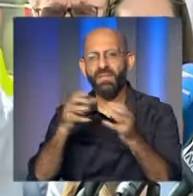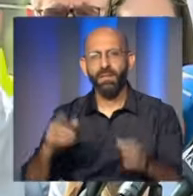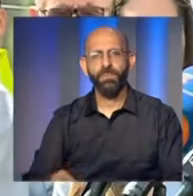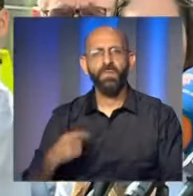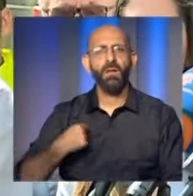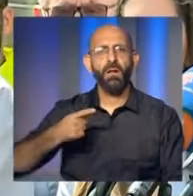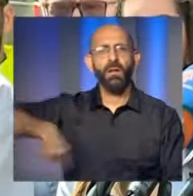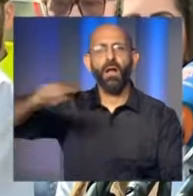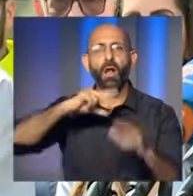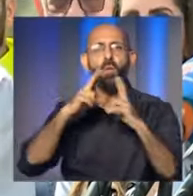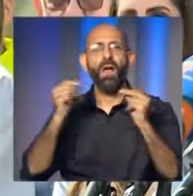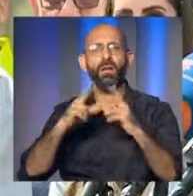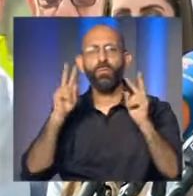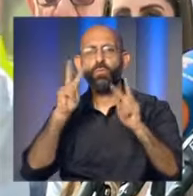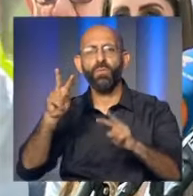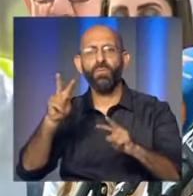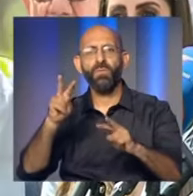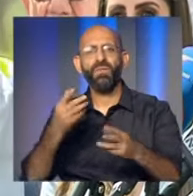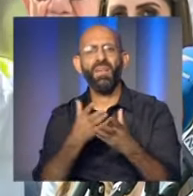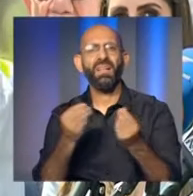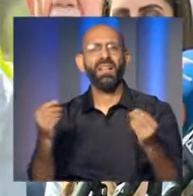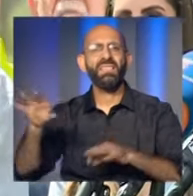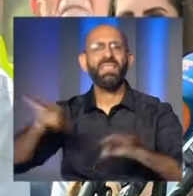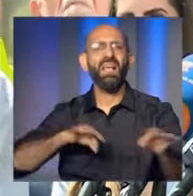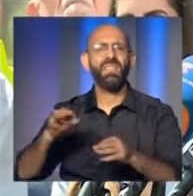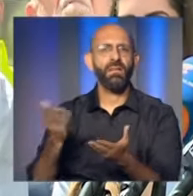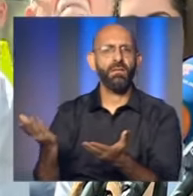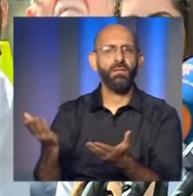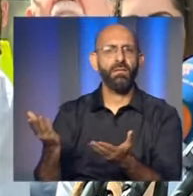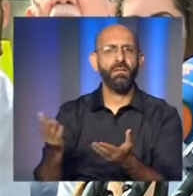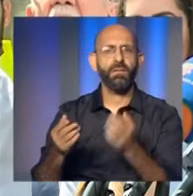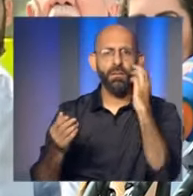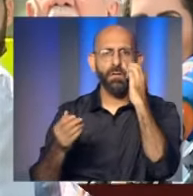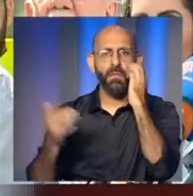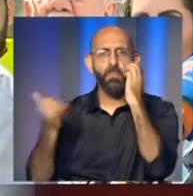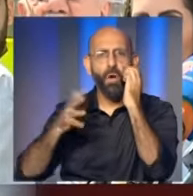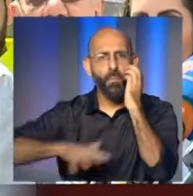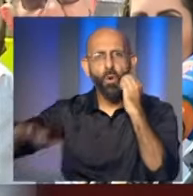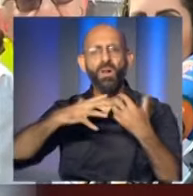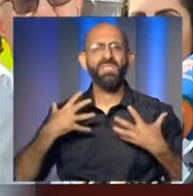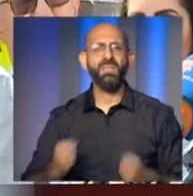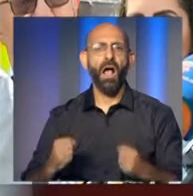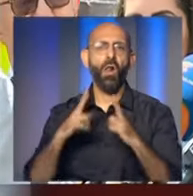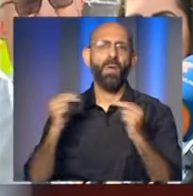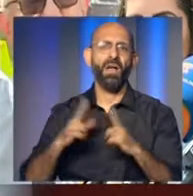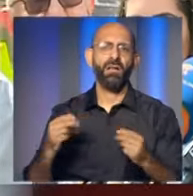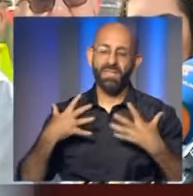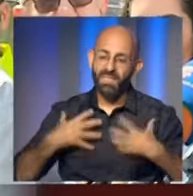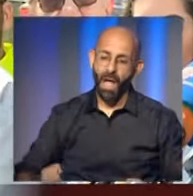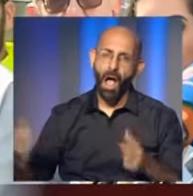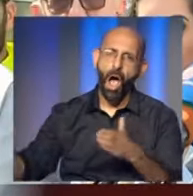نحن يمكن في لبنان مثل ما قال الدكتور عبدالله يمكن في كتير نظريات بالسياسة بس بالنسبة لأننا كاللبنانيين